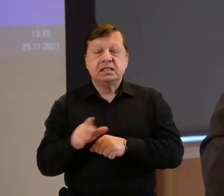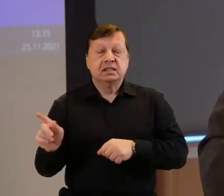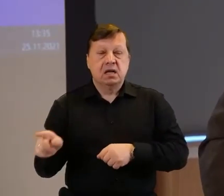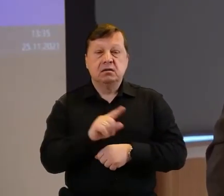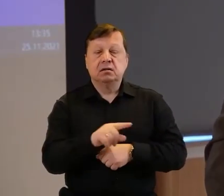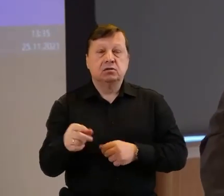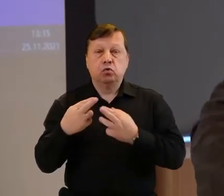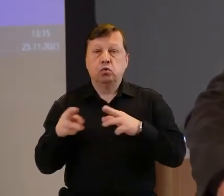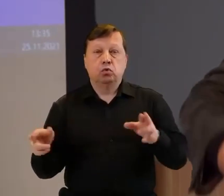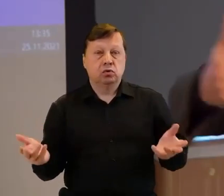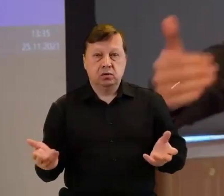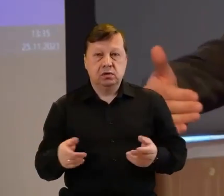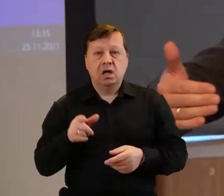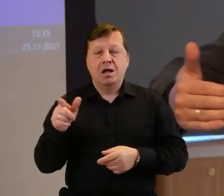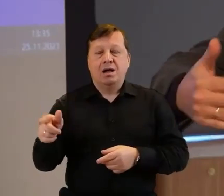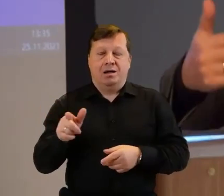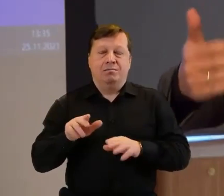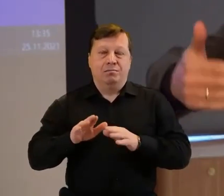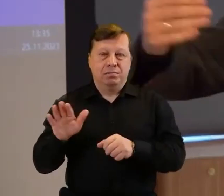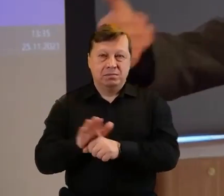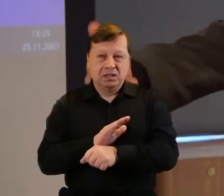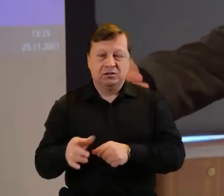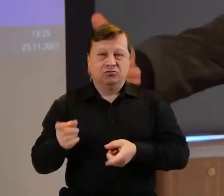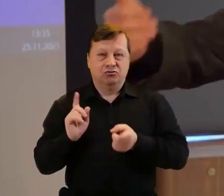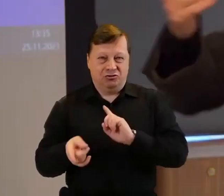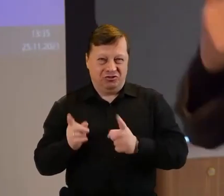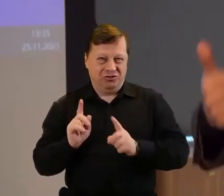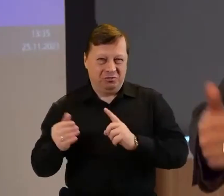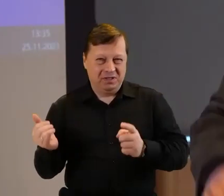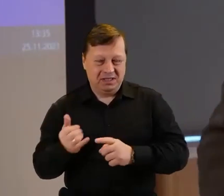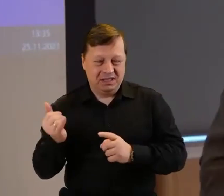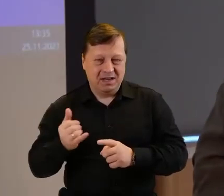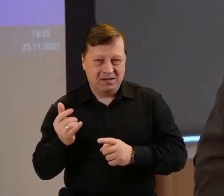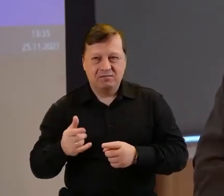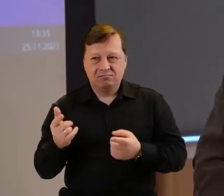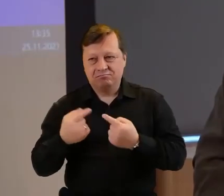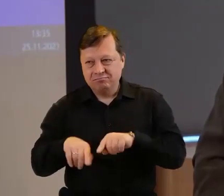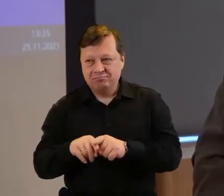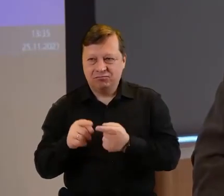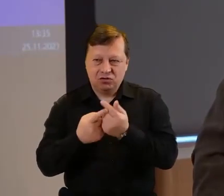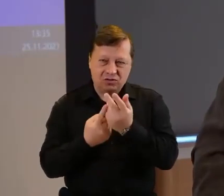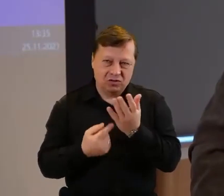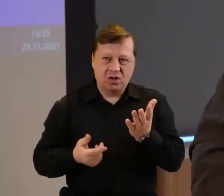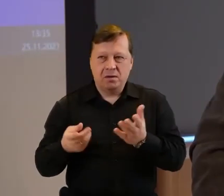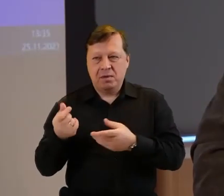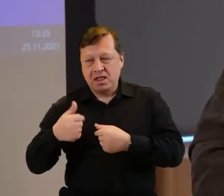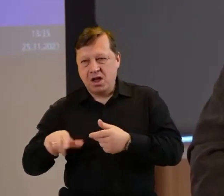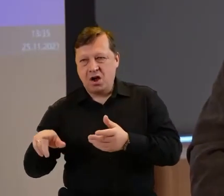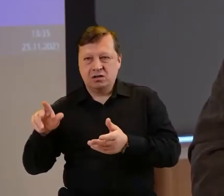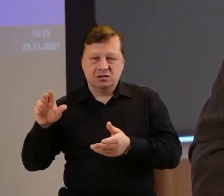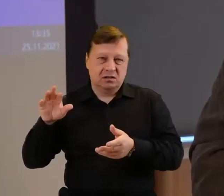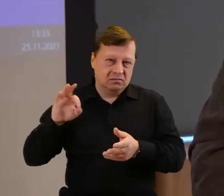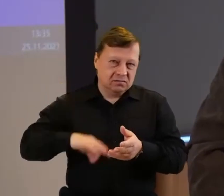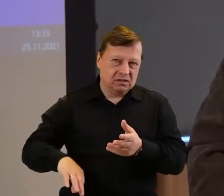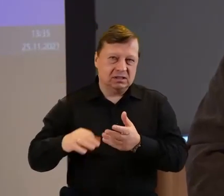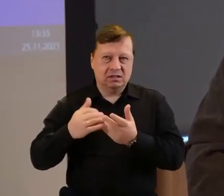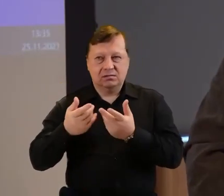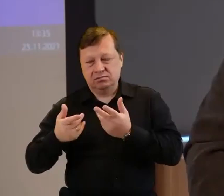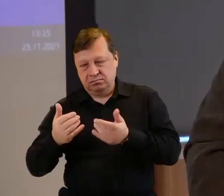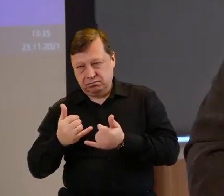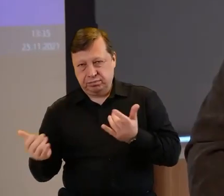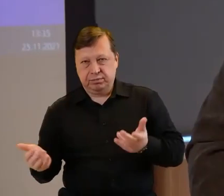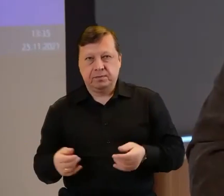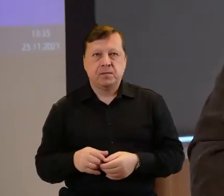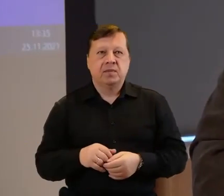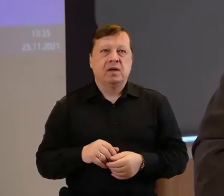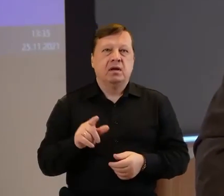nastawia się na to, żeby szybko albo w miarę szybko dostać zwrot nakładów i od